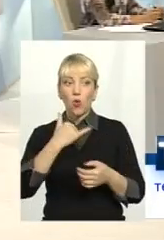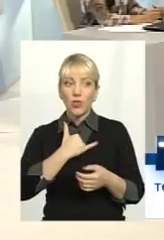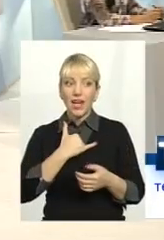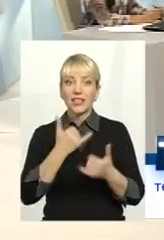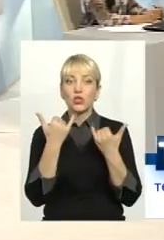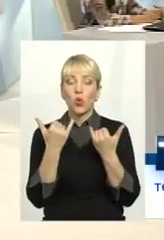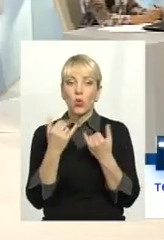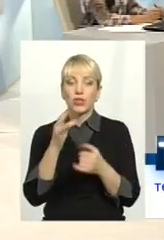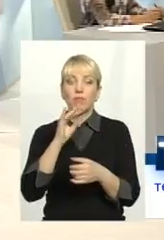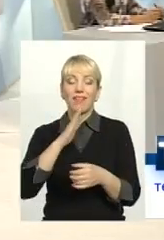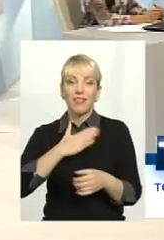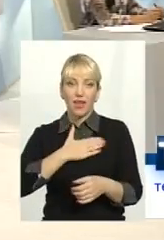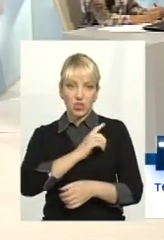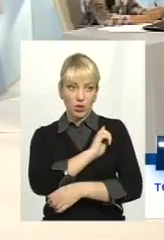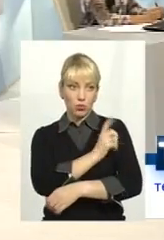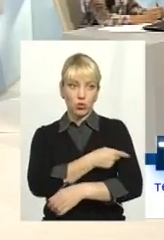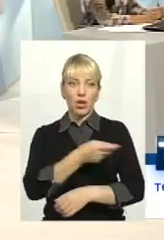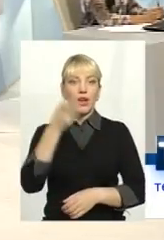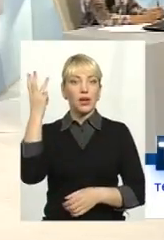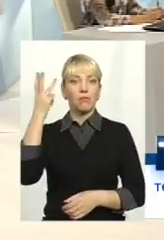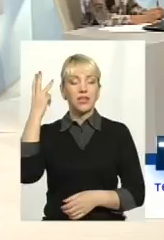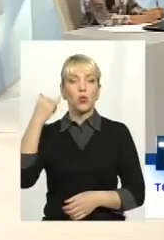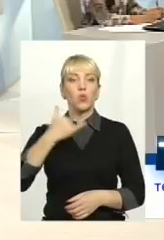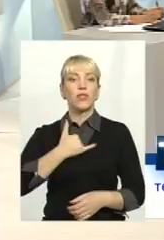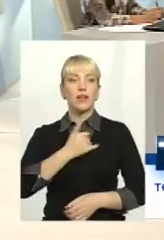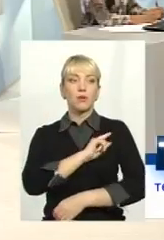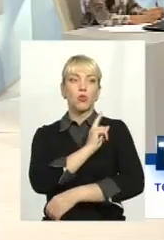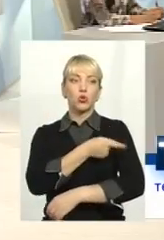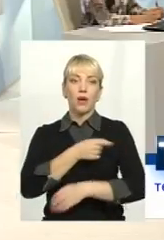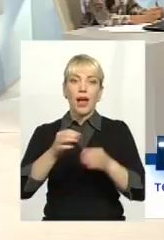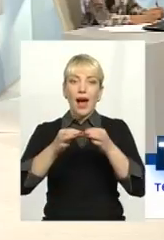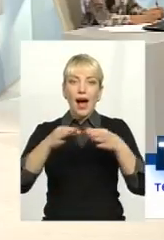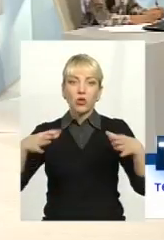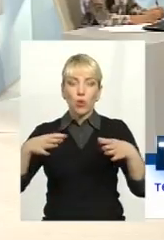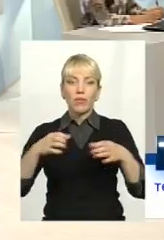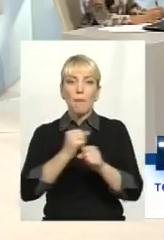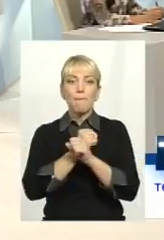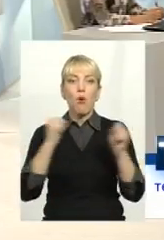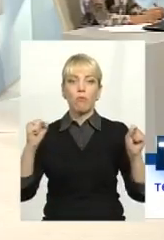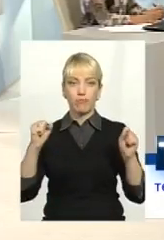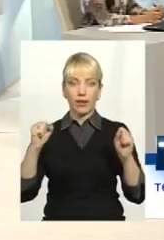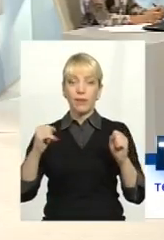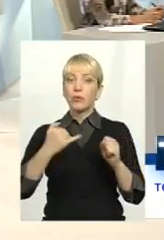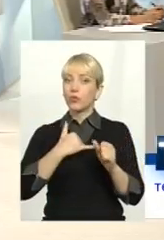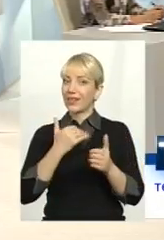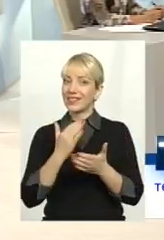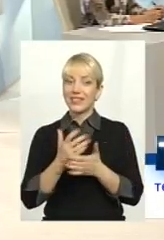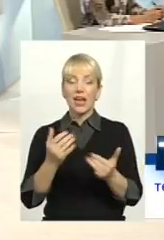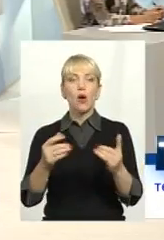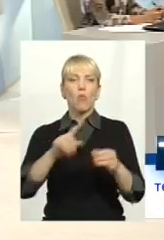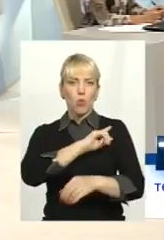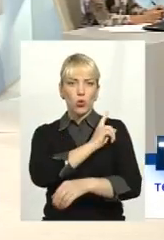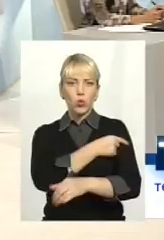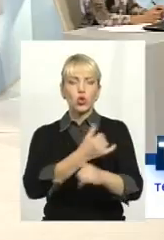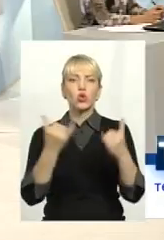потужностях, до речі, Хмельниччина – це у нас потужна атомна область. Тут дуже потужна, сучасна